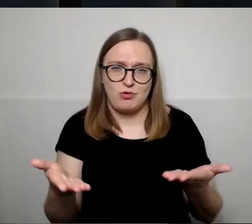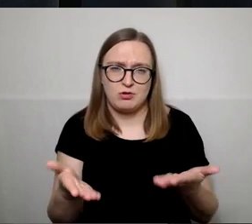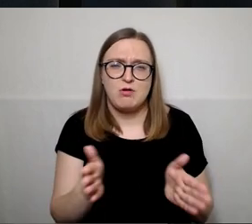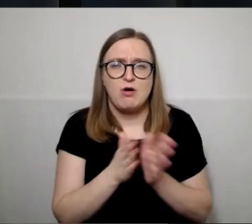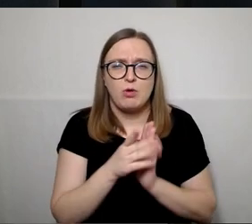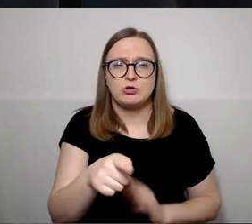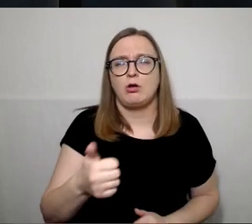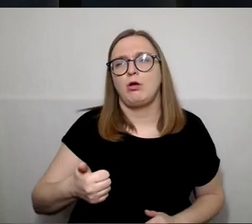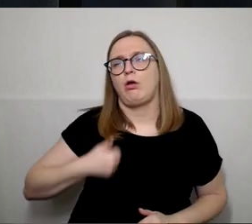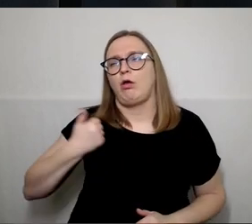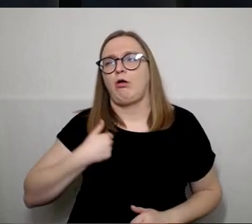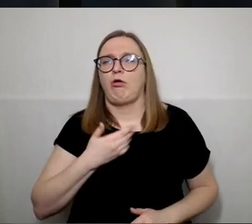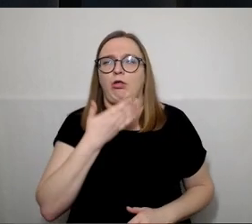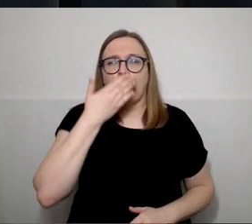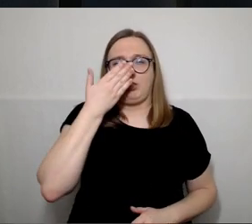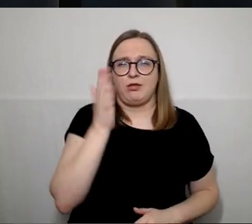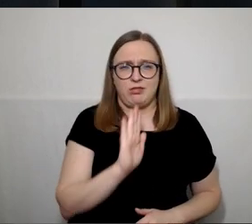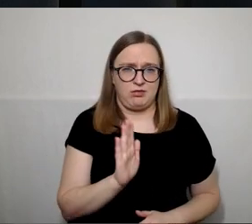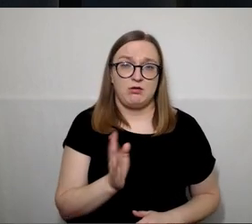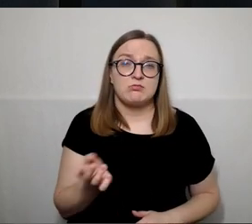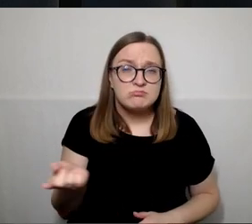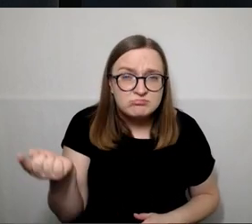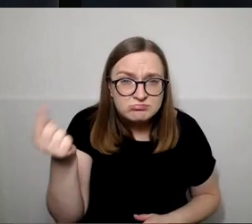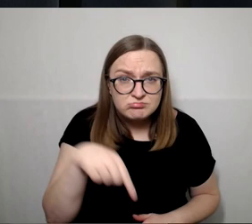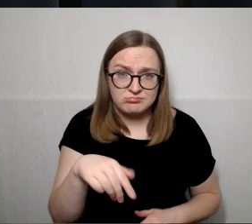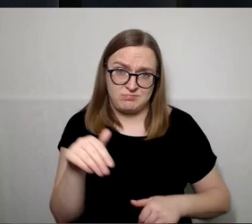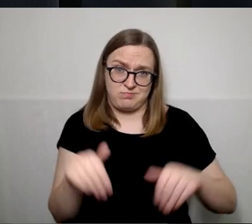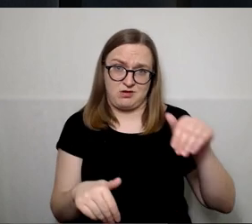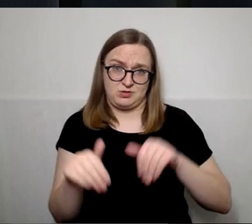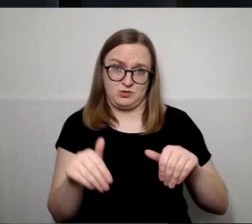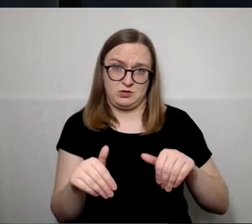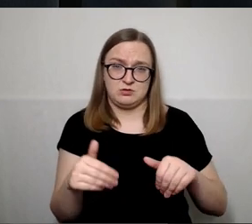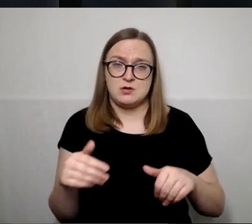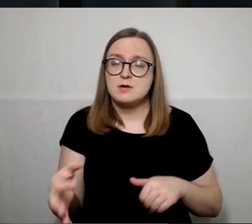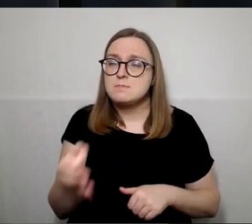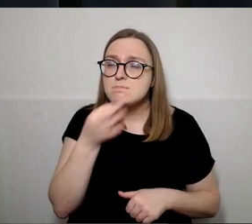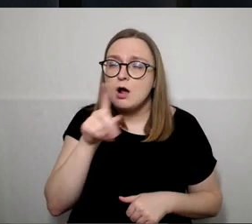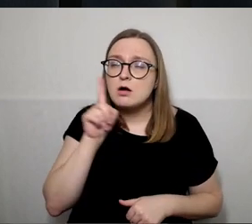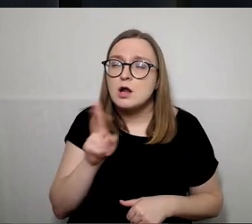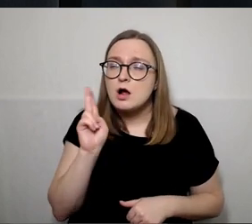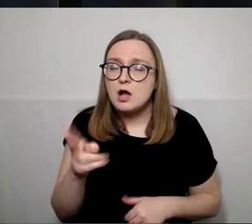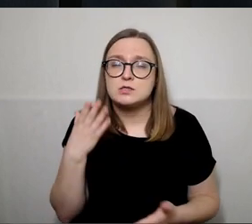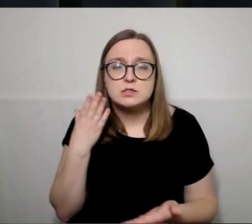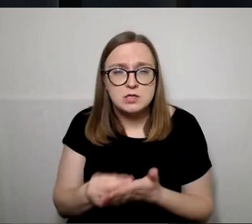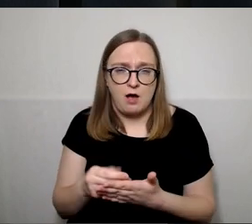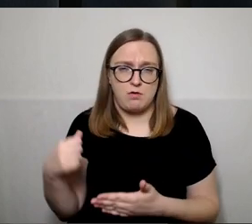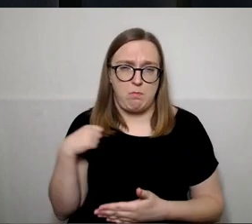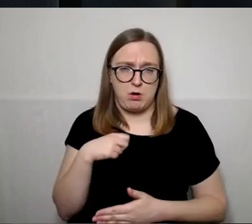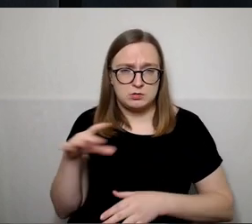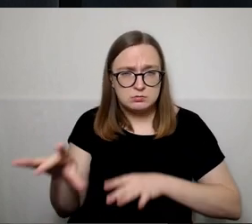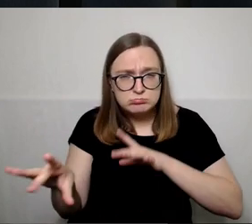ateikit į rinkimus, išsirinkit savo kandidatų, savo žmonės. Ir jūsų